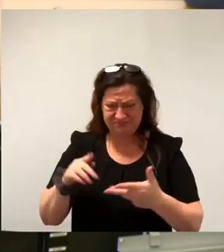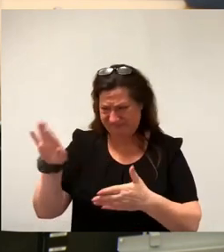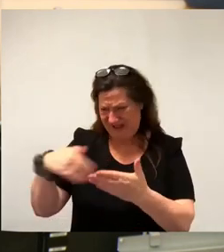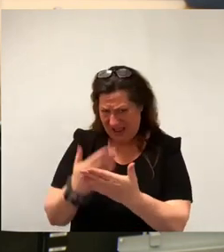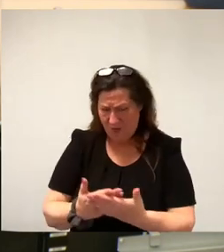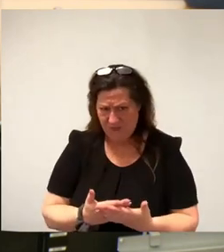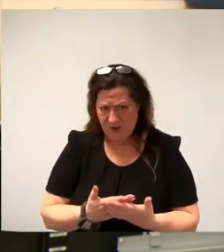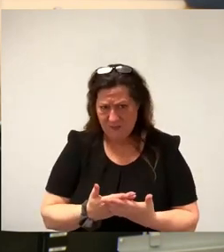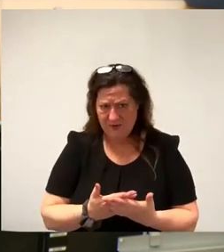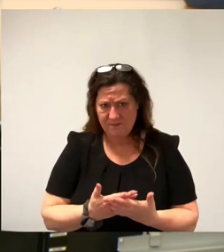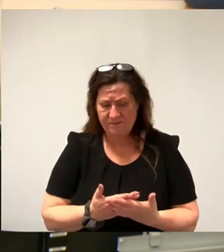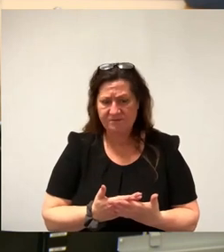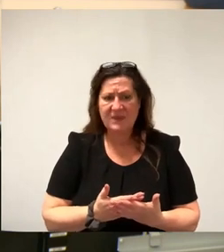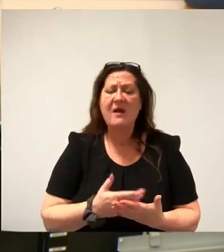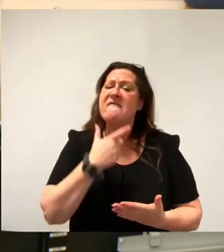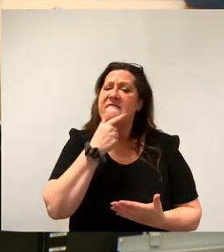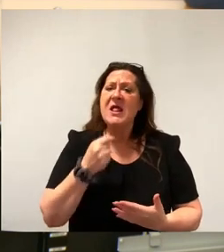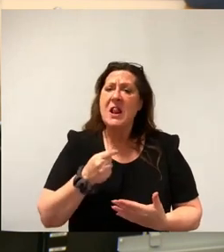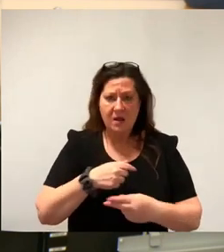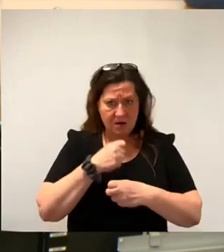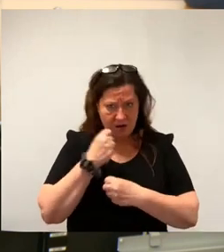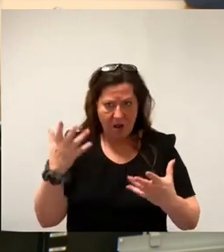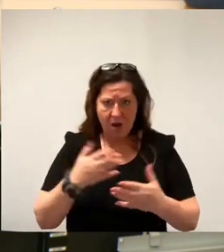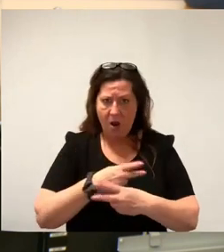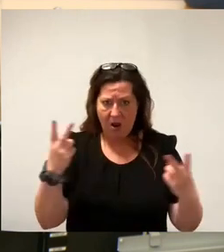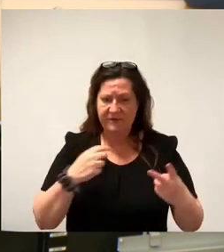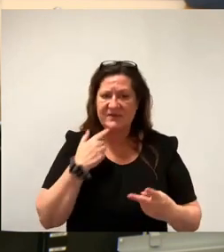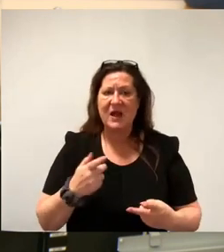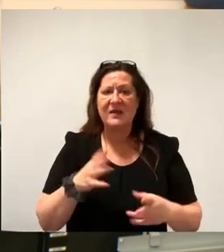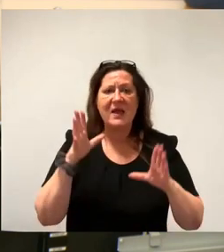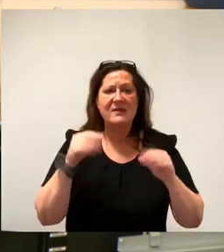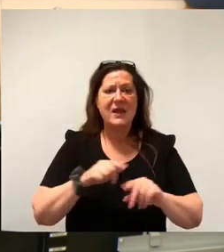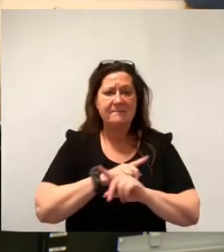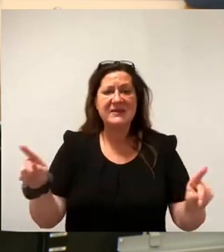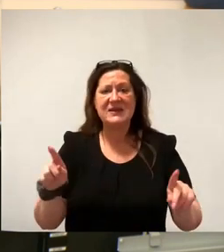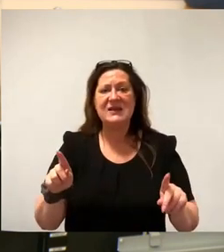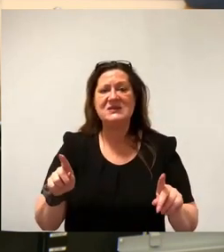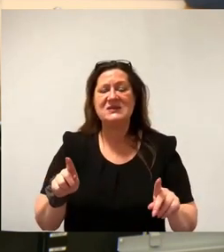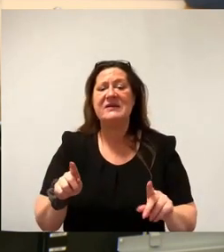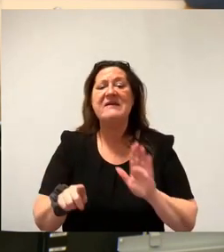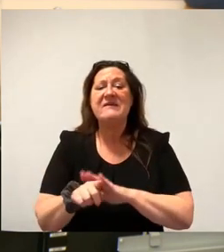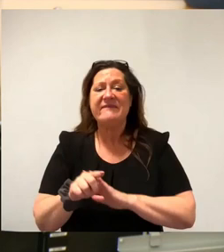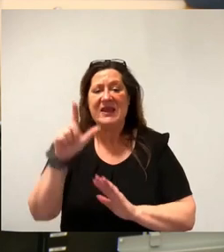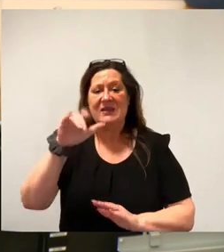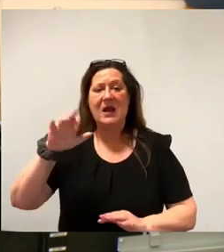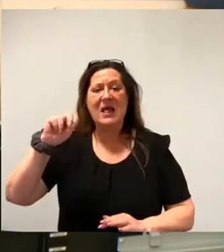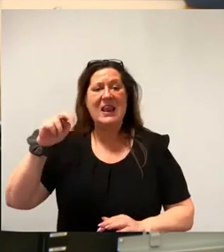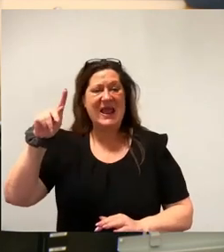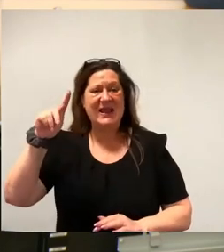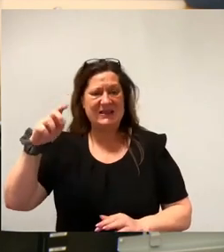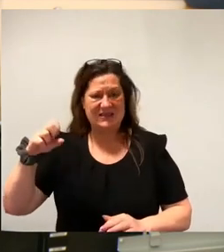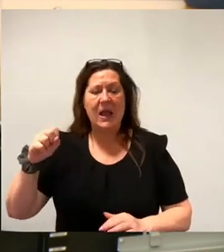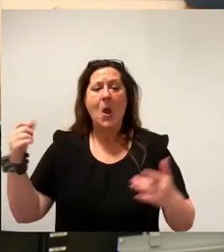Um es klar zu sagen, damit nicht die linksgrüne Seite, sind Sie aufgewacht, Frau Filius-Jene, linksgrüne Seite in